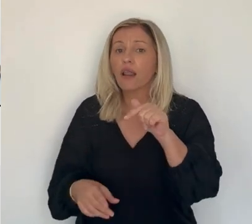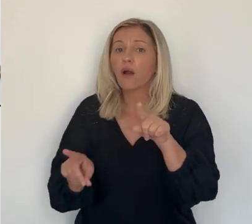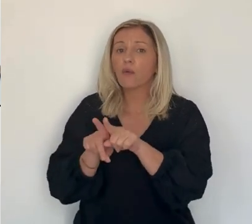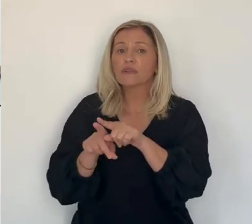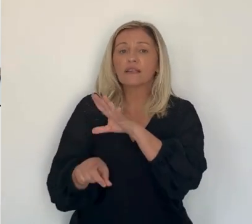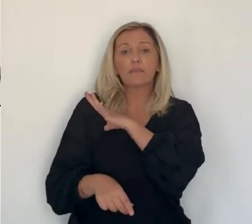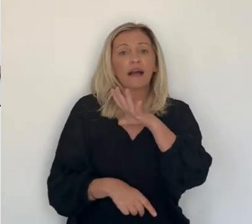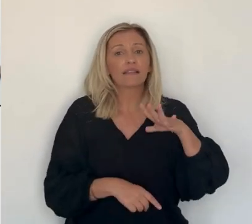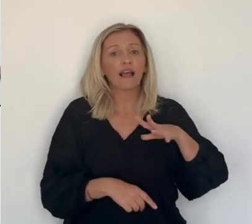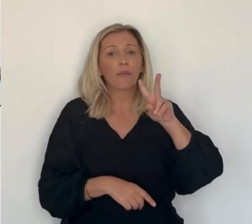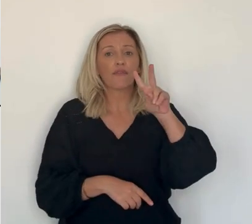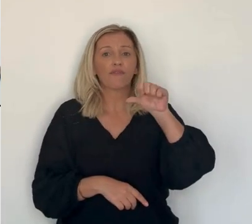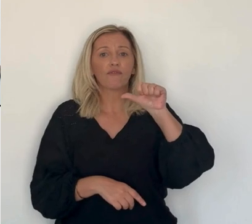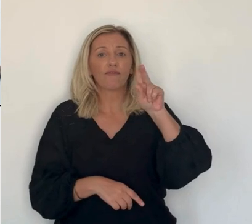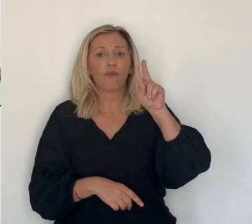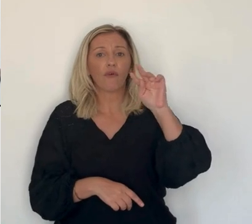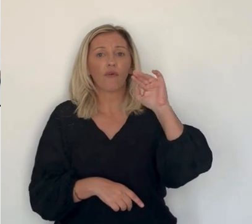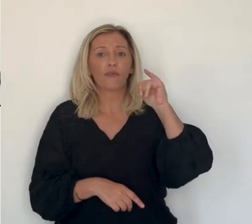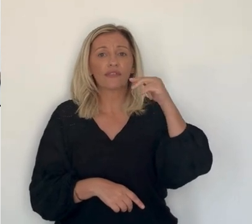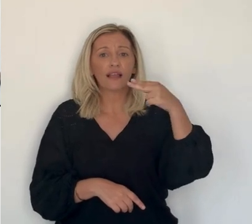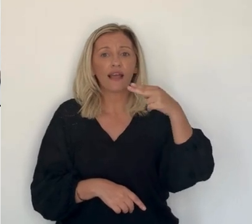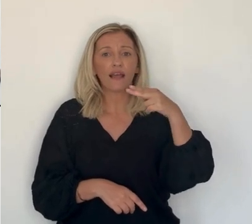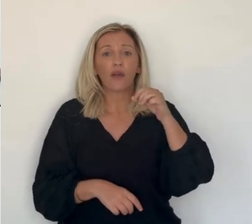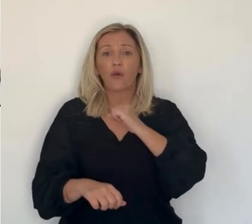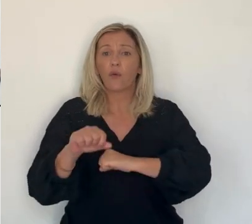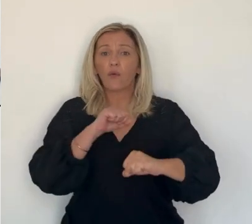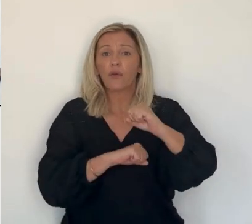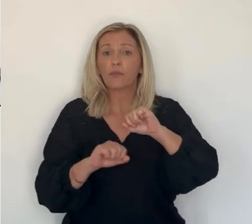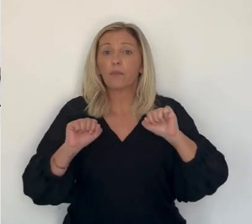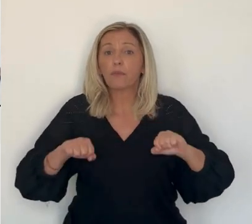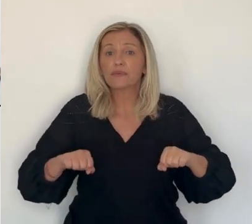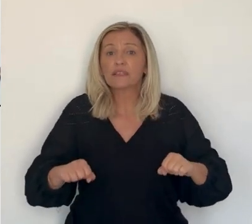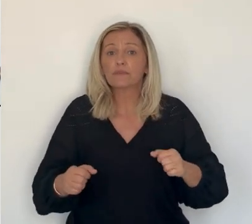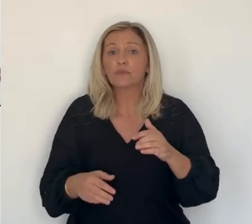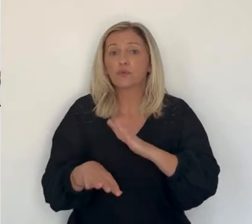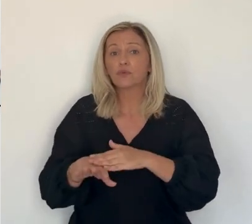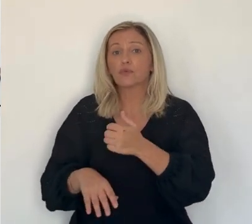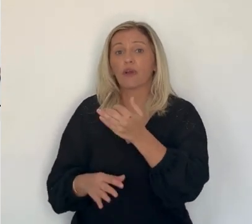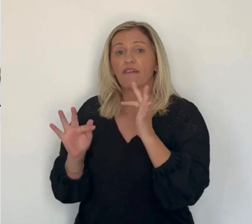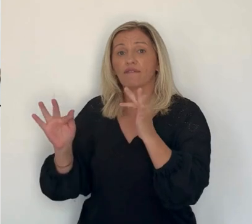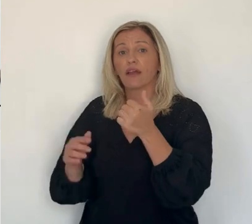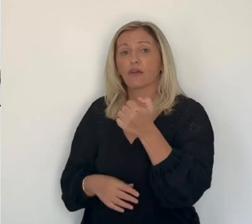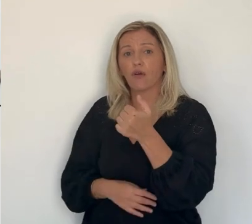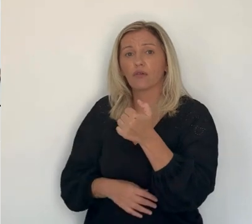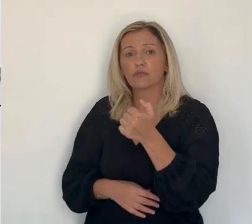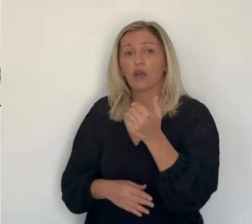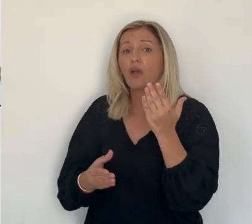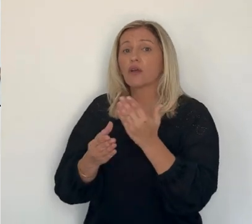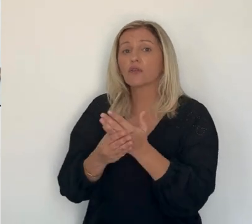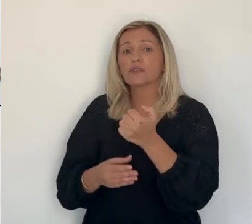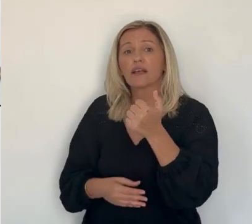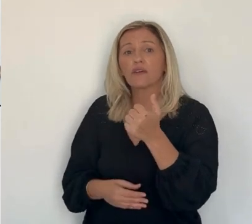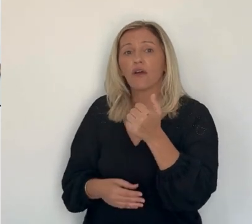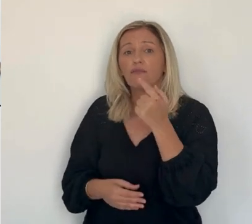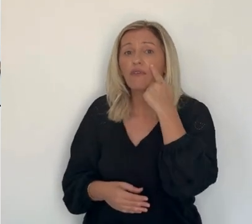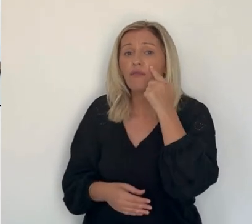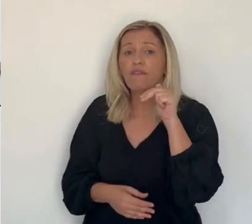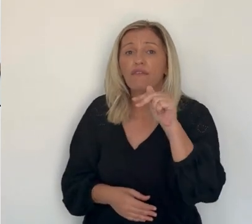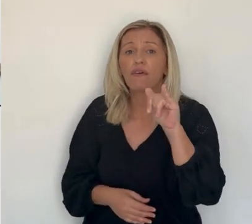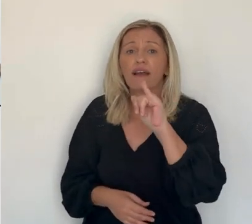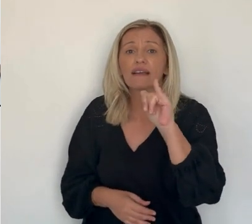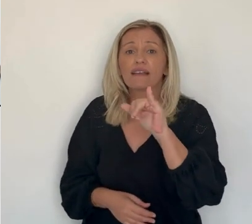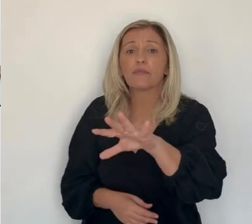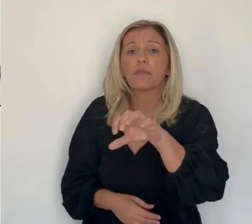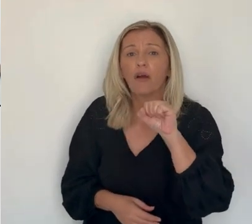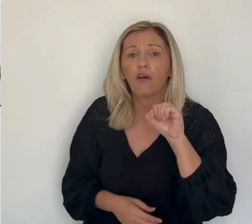est visiblement le représentant d'une France très centralisatrice, très montagnarde. Et donc là aussi on